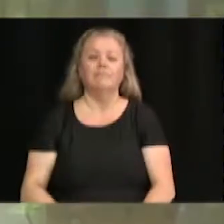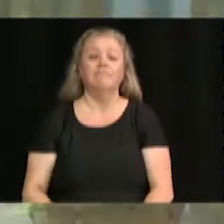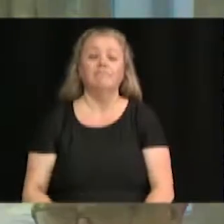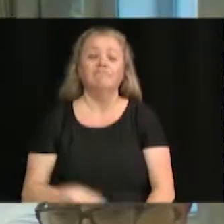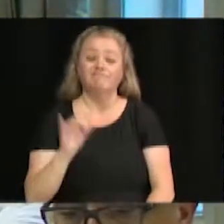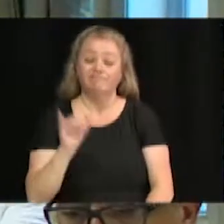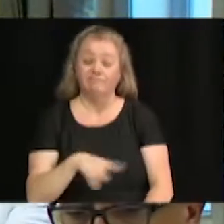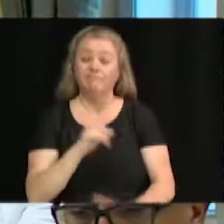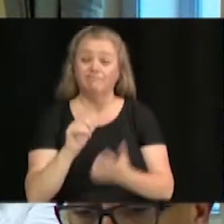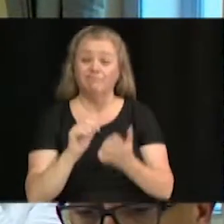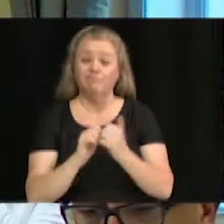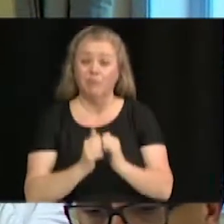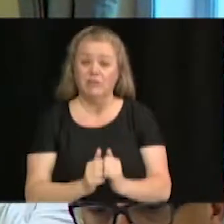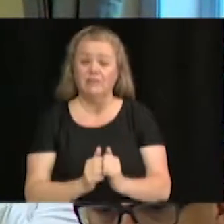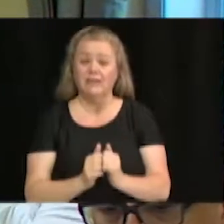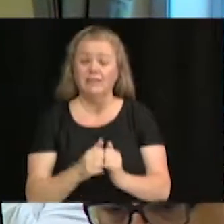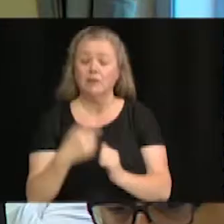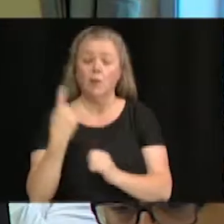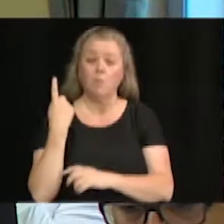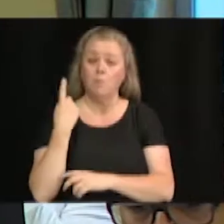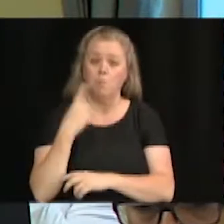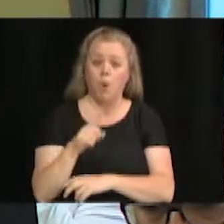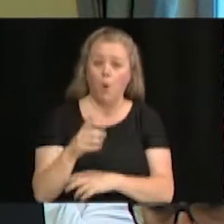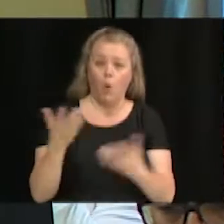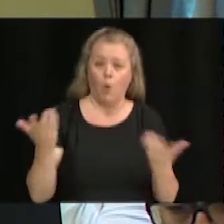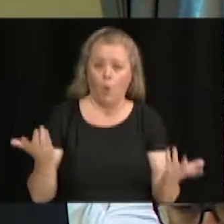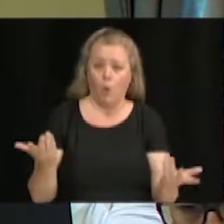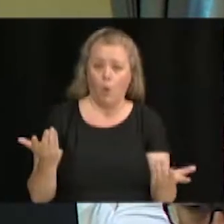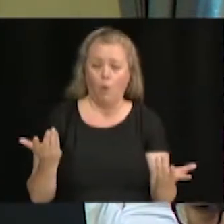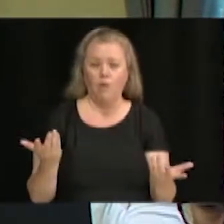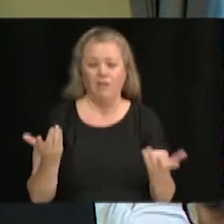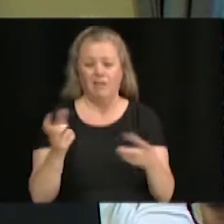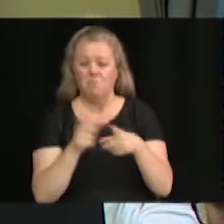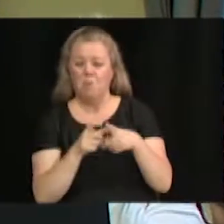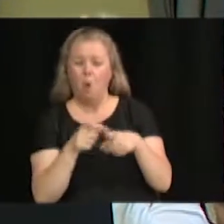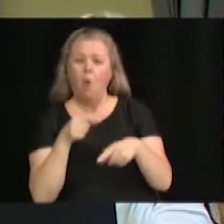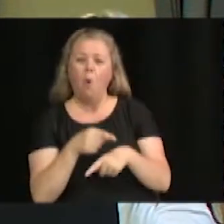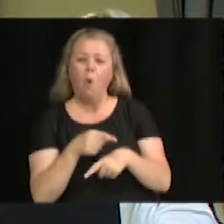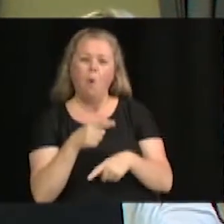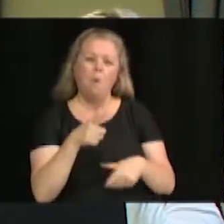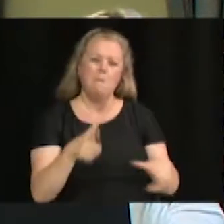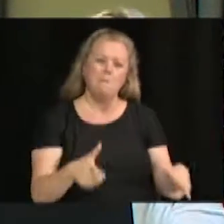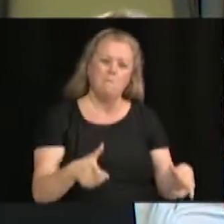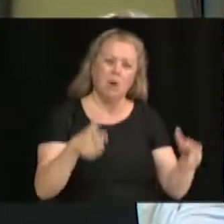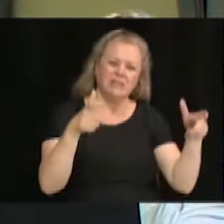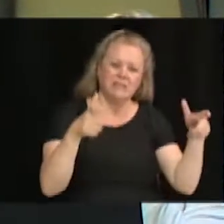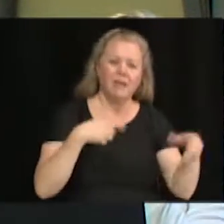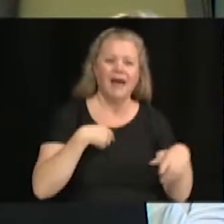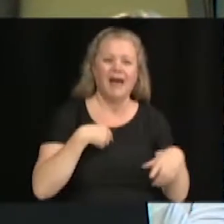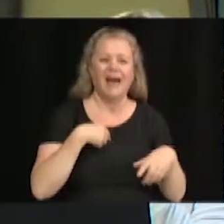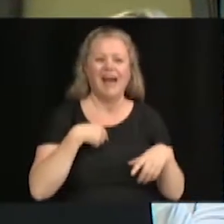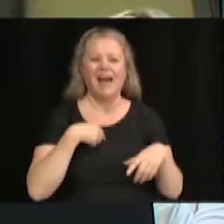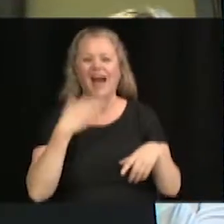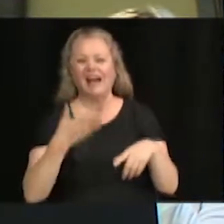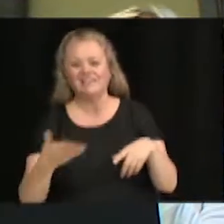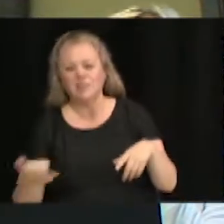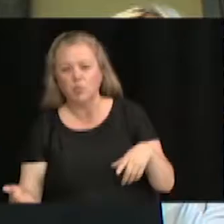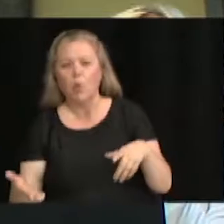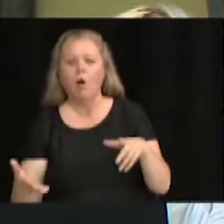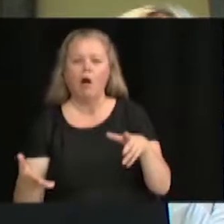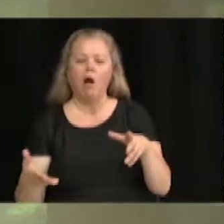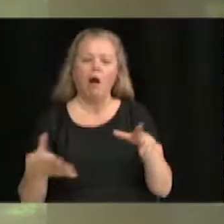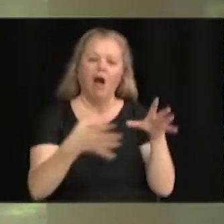modification qui a lieu pour donner une meilleure interprétation, entre autres, du terme « bâtiment accessoire annexe à un bâtiment principal ».